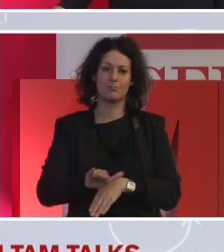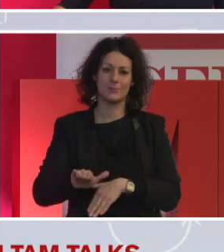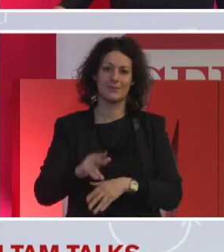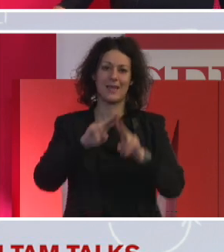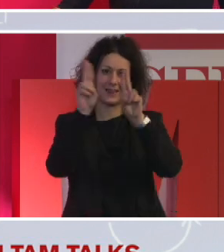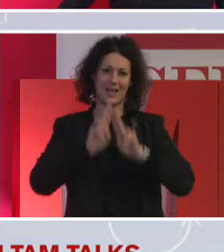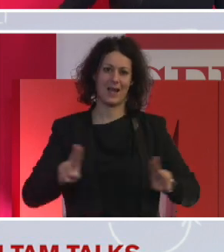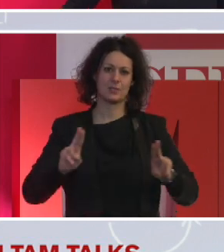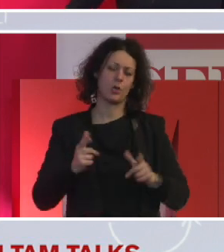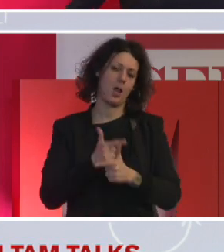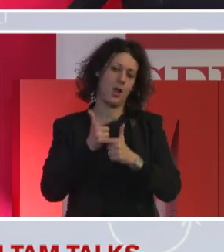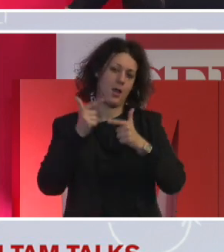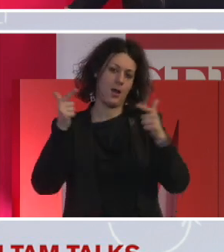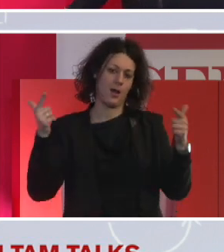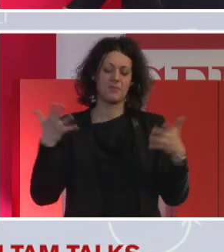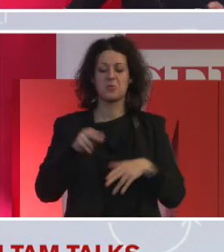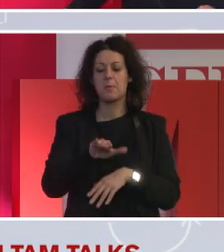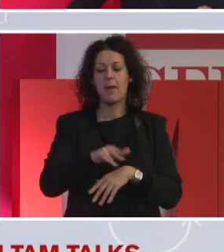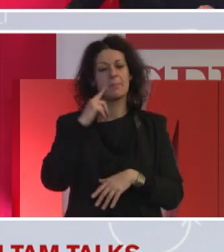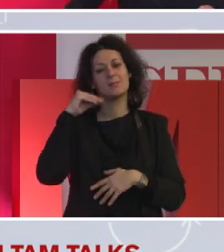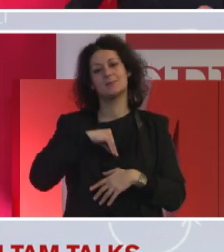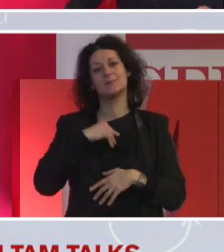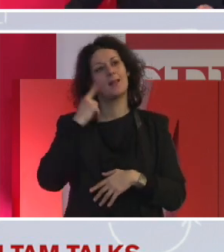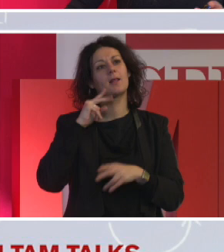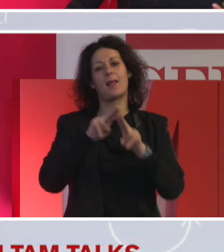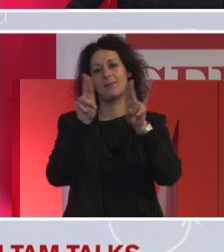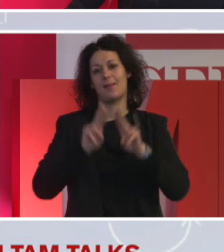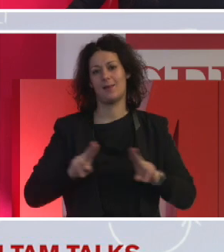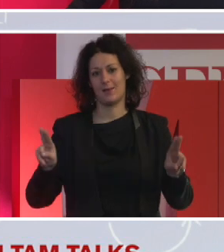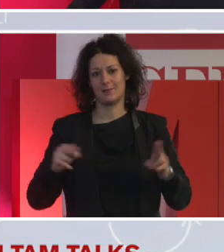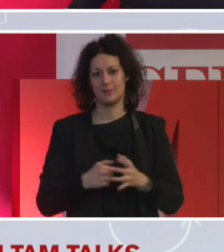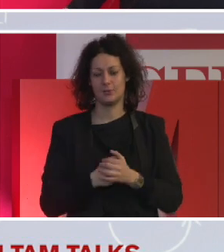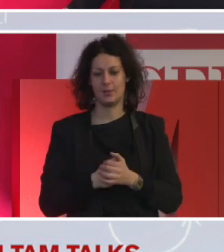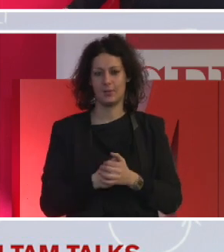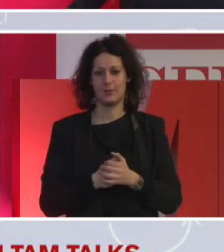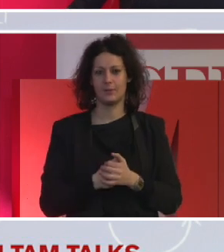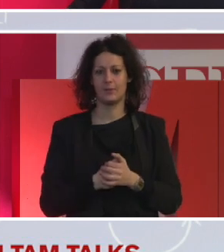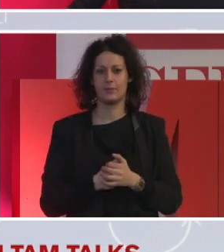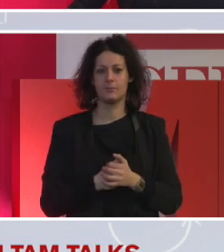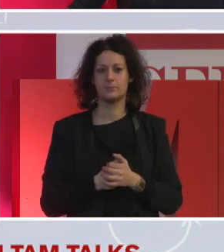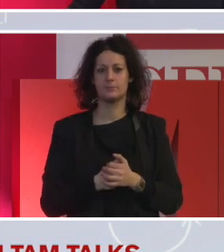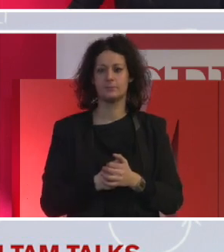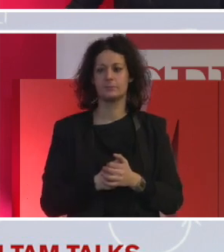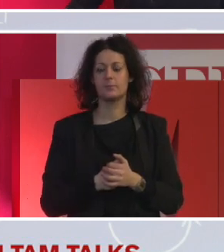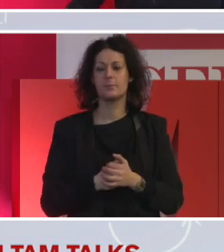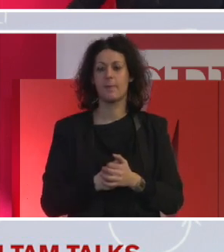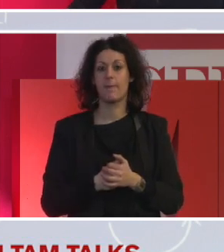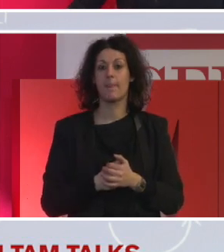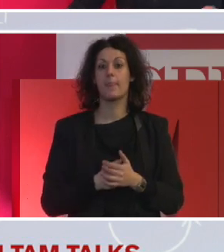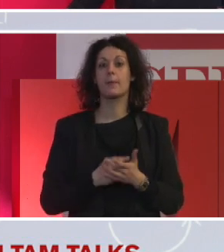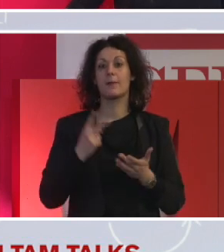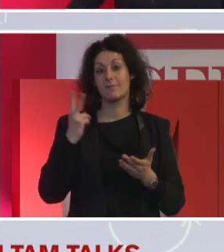non si sentono né una cosa né l'altra. Però questa idea che in realtà, io specialmente quando entravo nel mondo delle